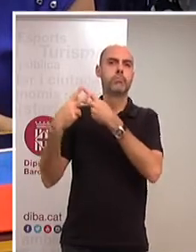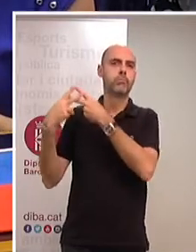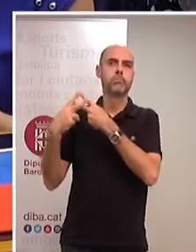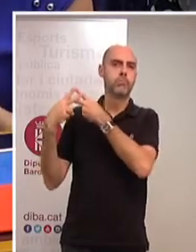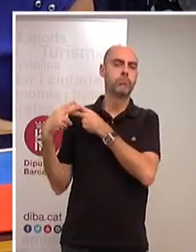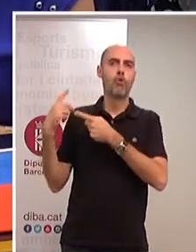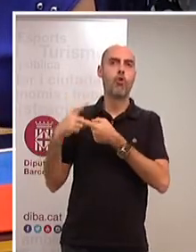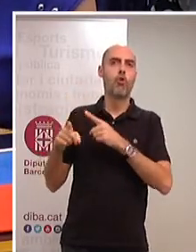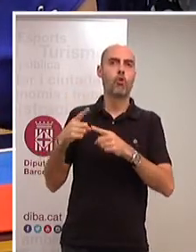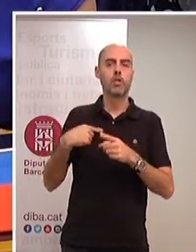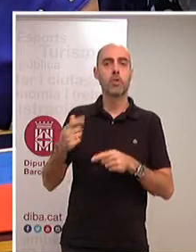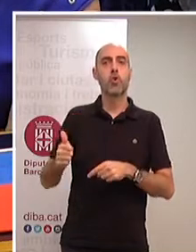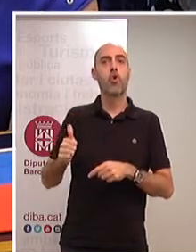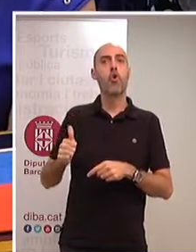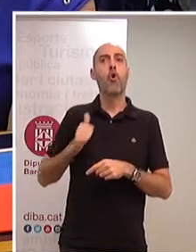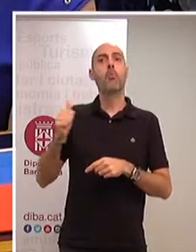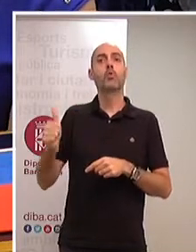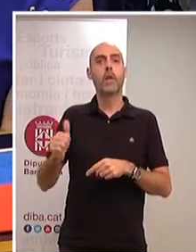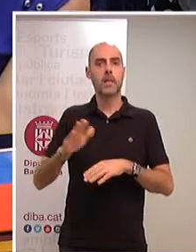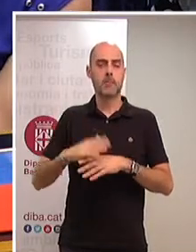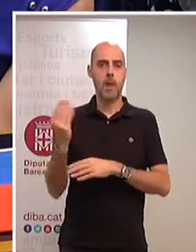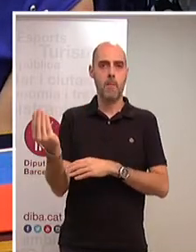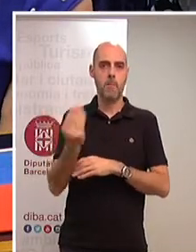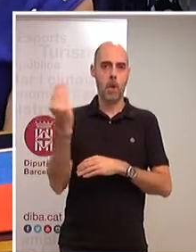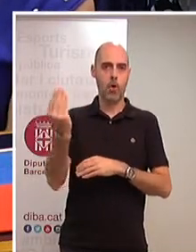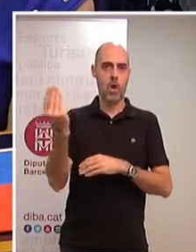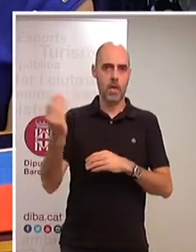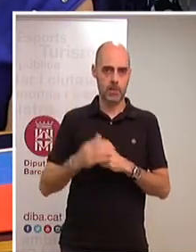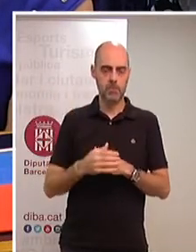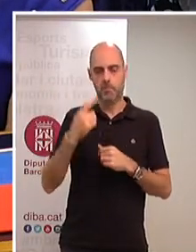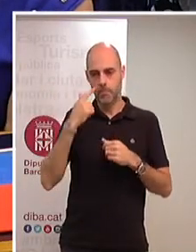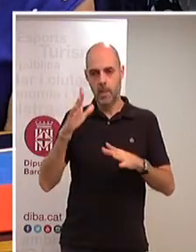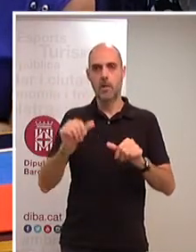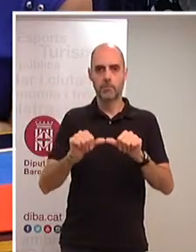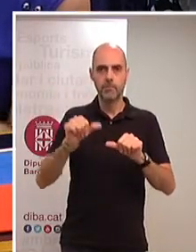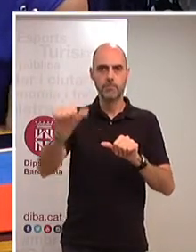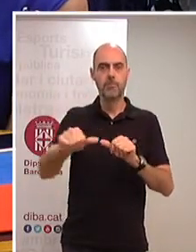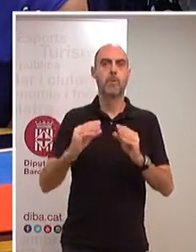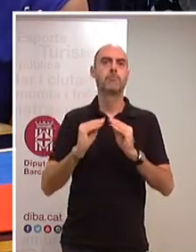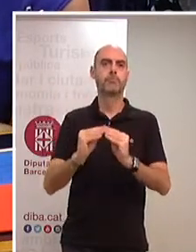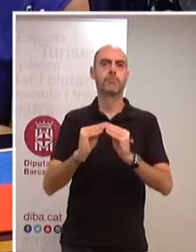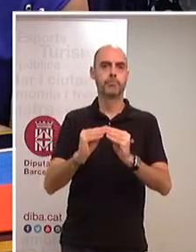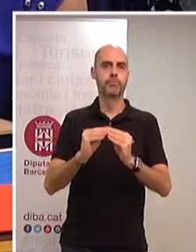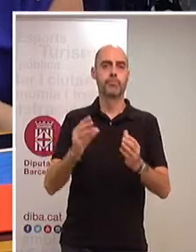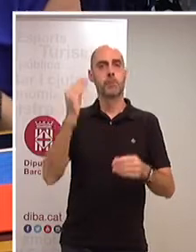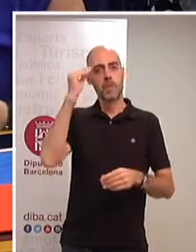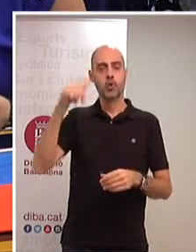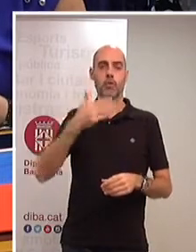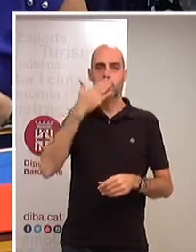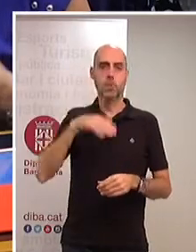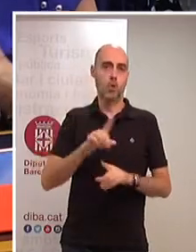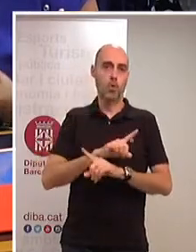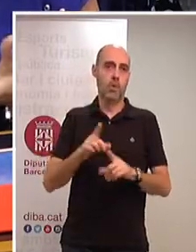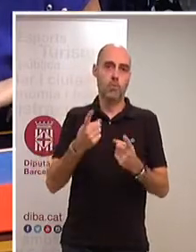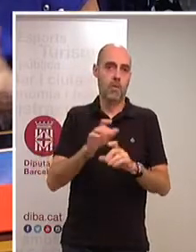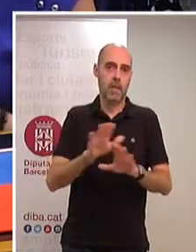sempre li diem oportunitats de millora, que ja les treballarem oportunament. Avui pensem que no és el dia i, per tant, hem